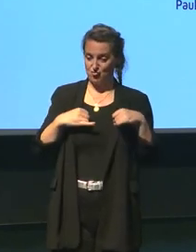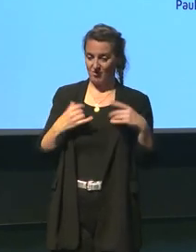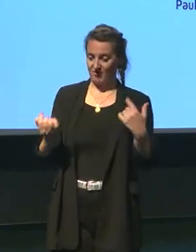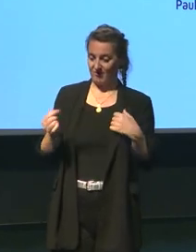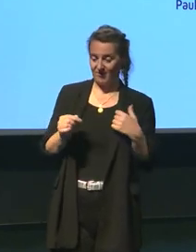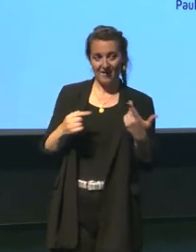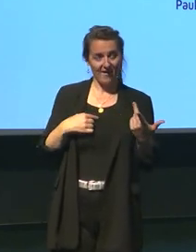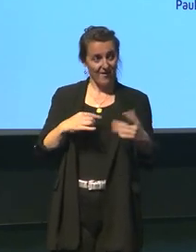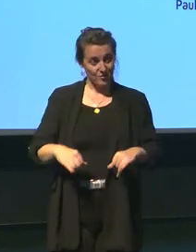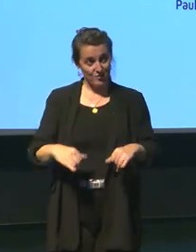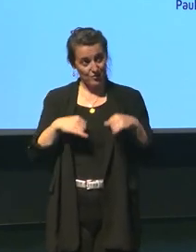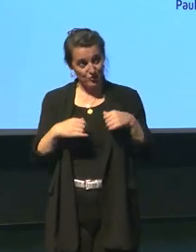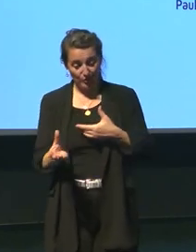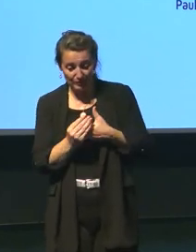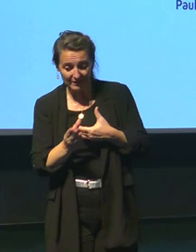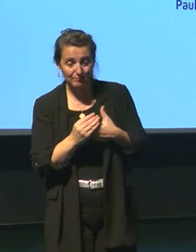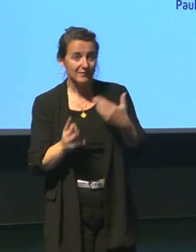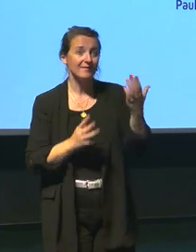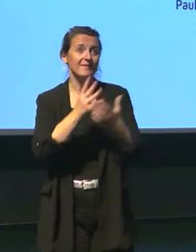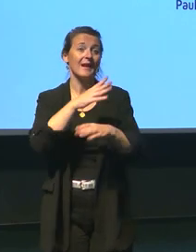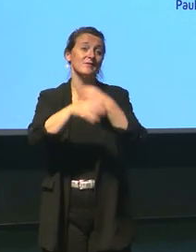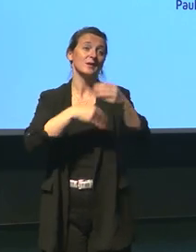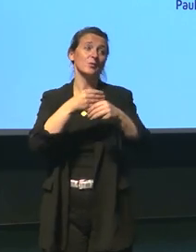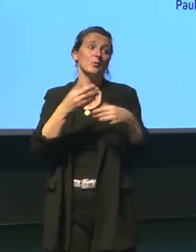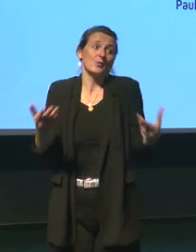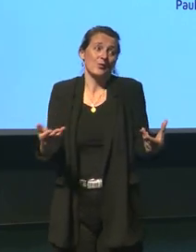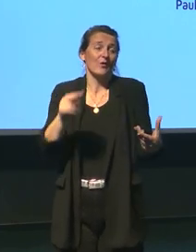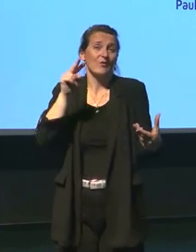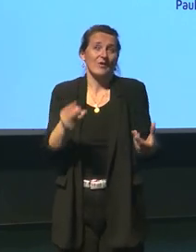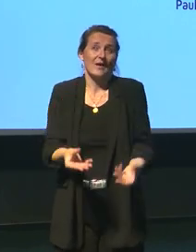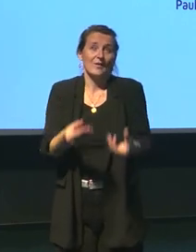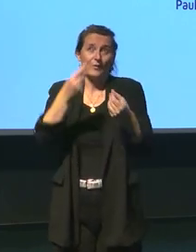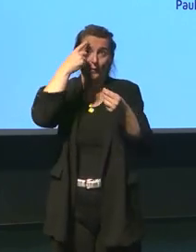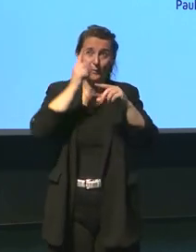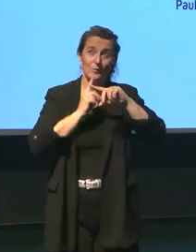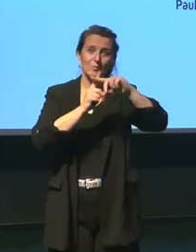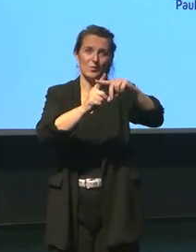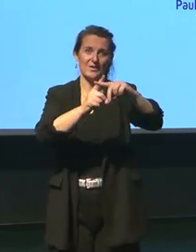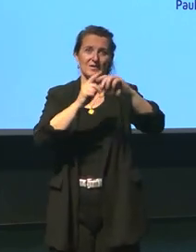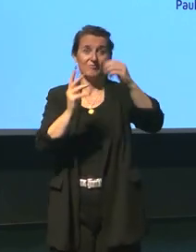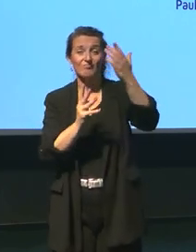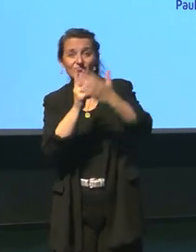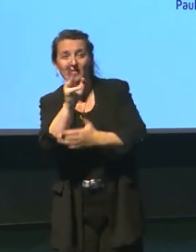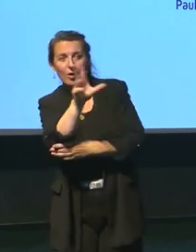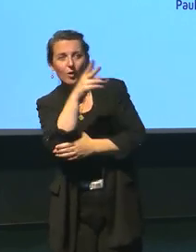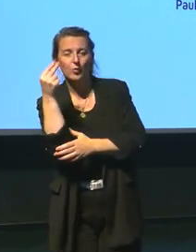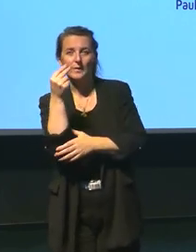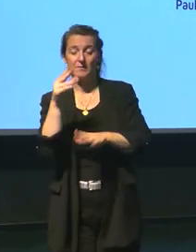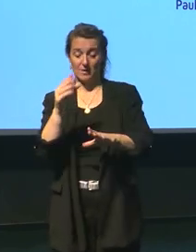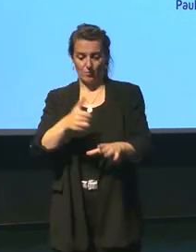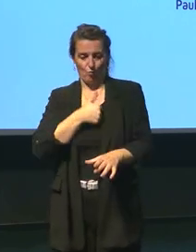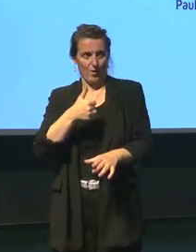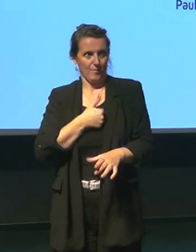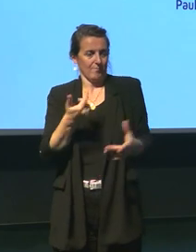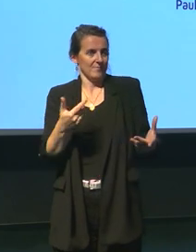gagne la jeunesse à mon avis on gagne l'avenir du monde en l'écran en moment donc ça m'a optimisé sur l'avenir de l'université mais je suis effectivement confronté moi-même